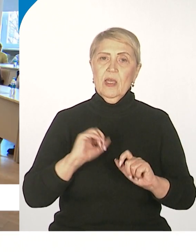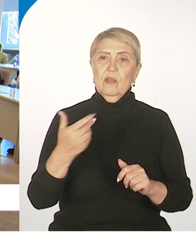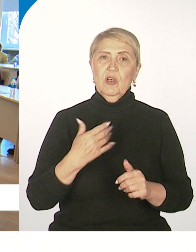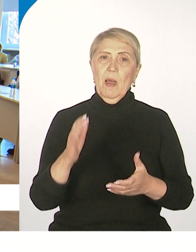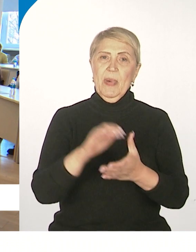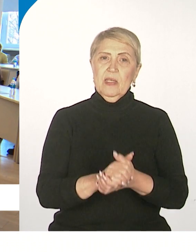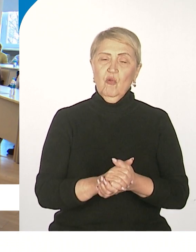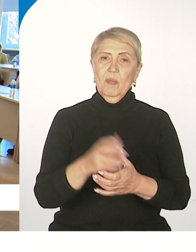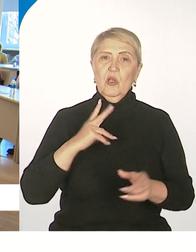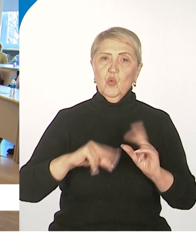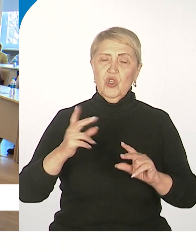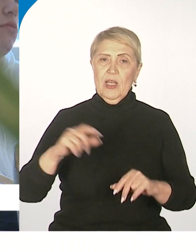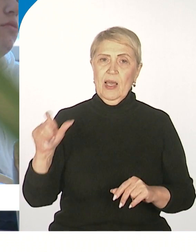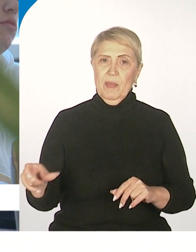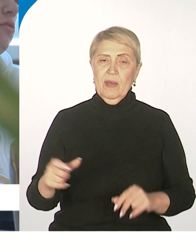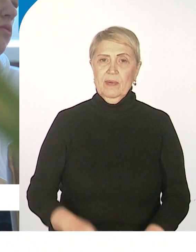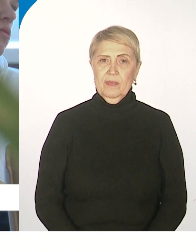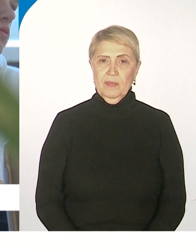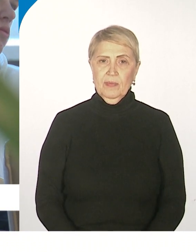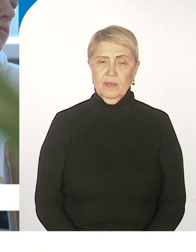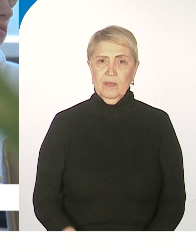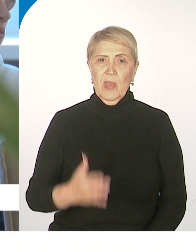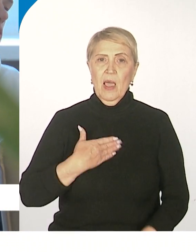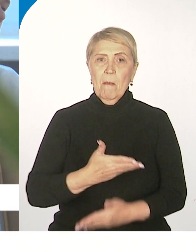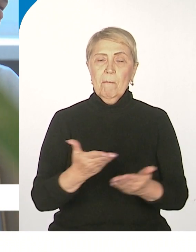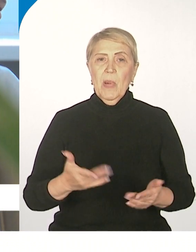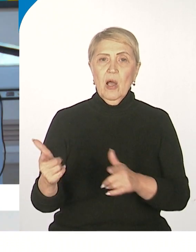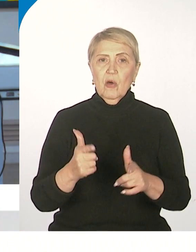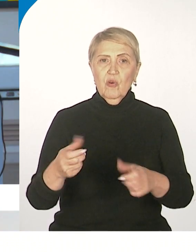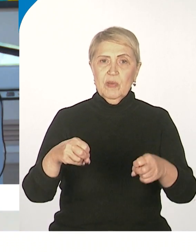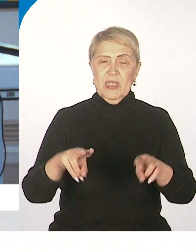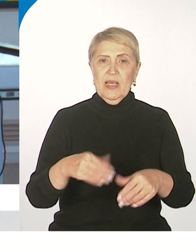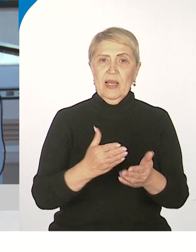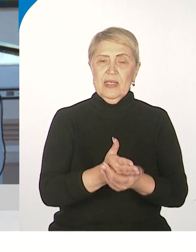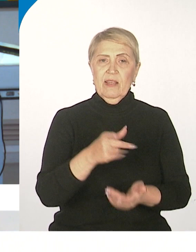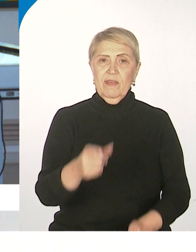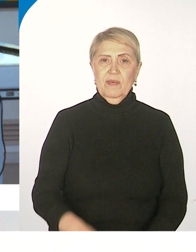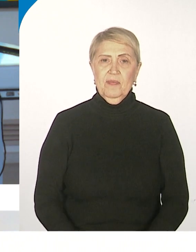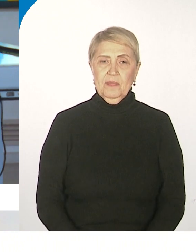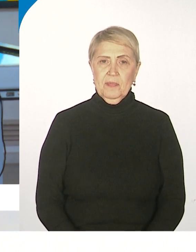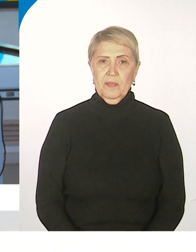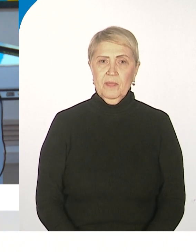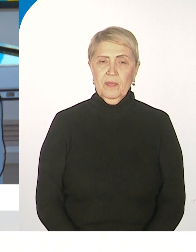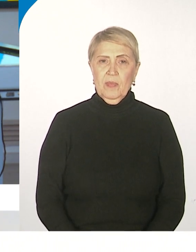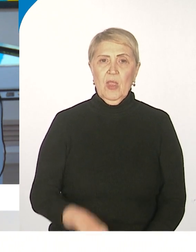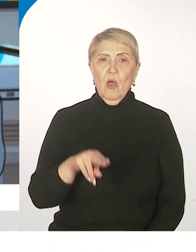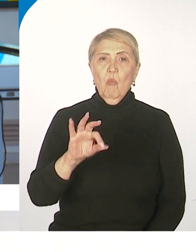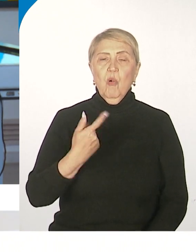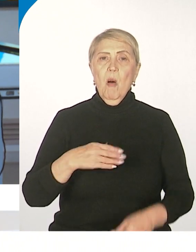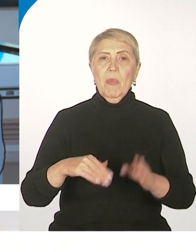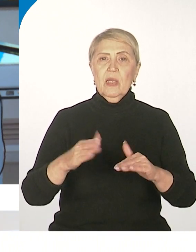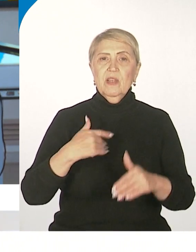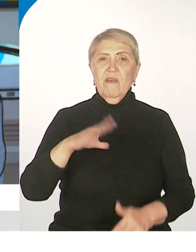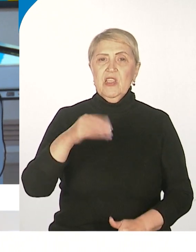преподавателями и студенческим активом ТОГУ. Мы готовим специалистов по практически всем